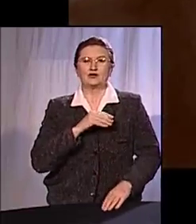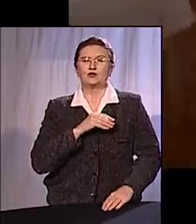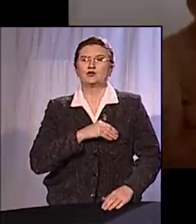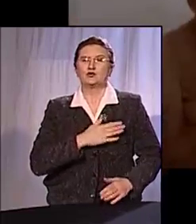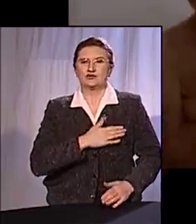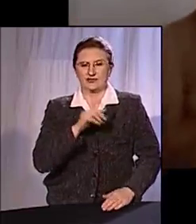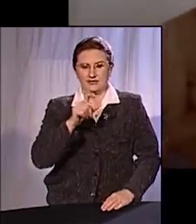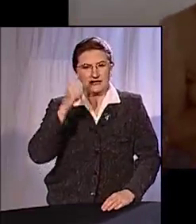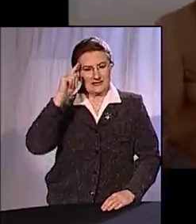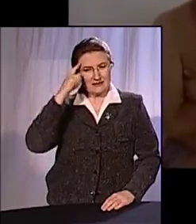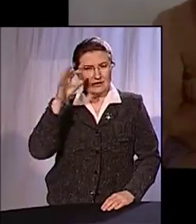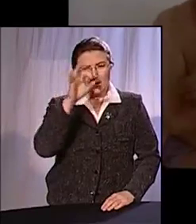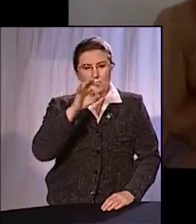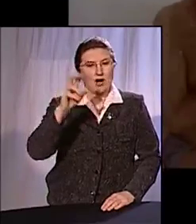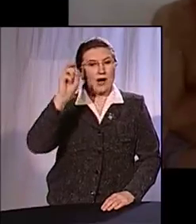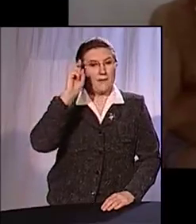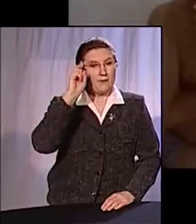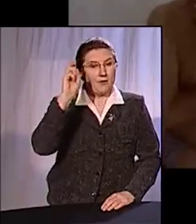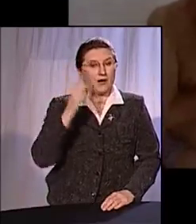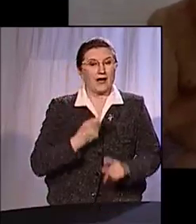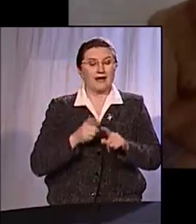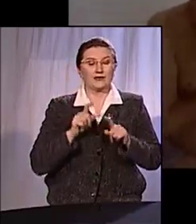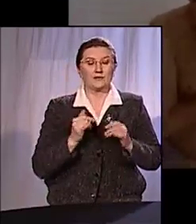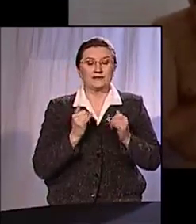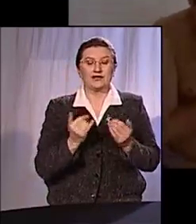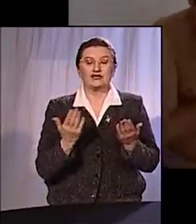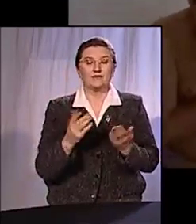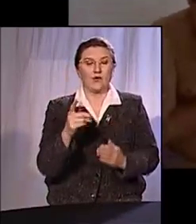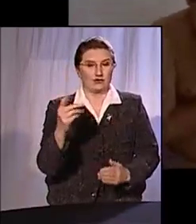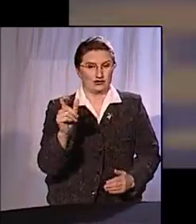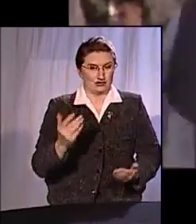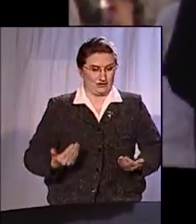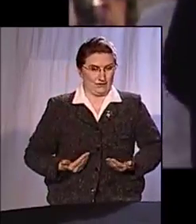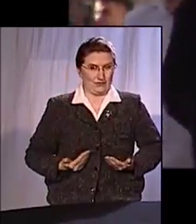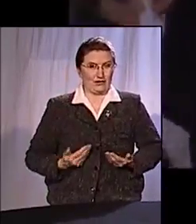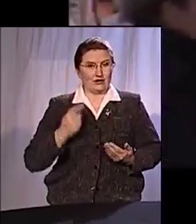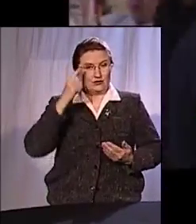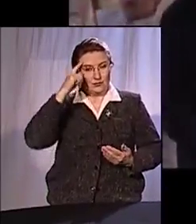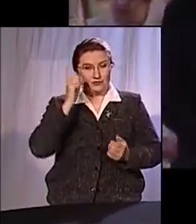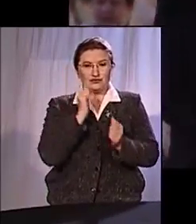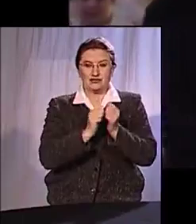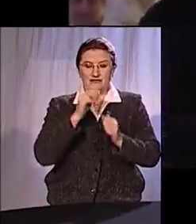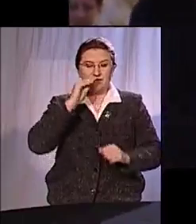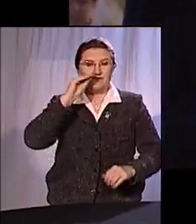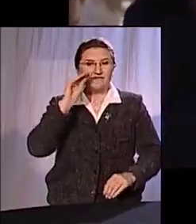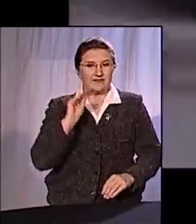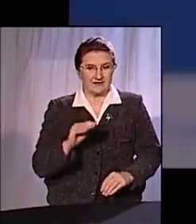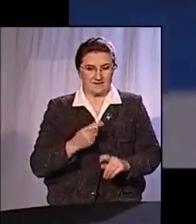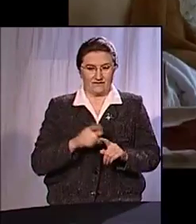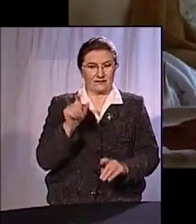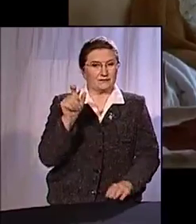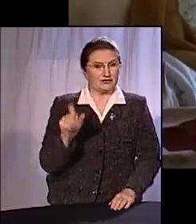задумывается о Боге, задумывается о том, для чего он живет. Он думает, и часто чувство вины в этом